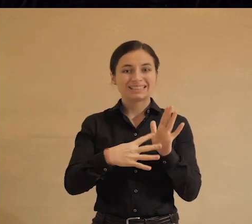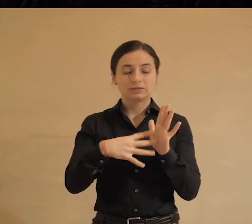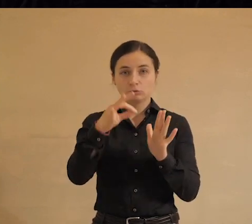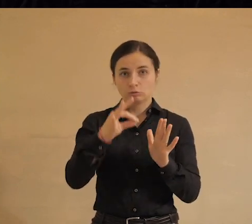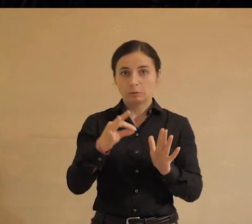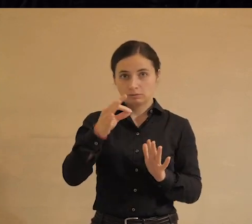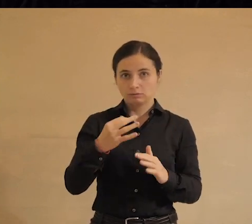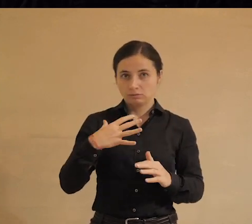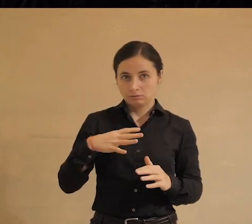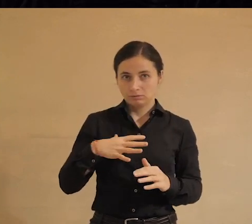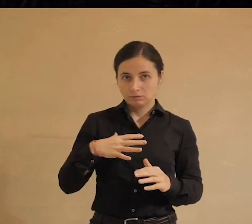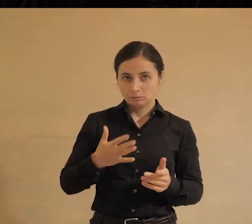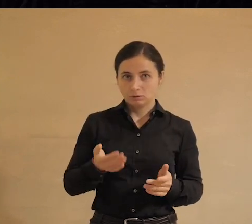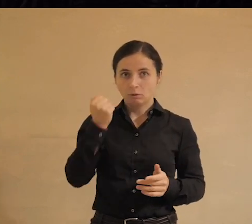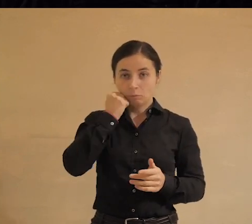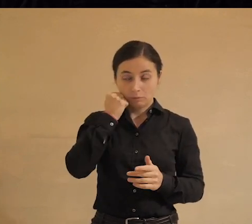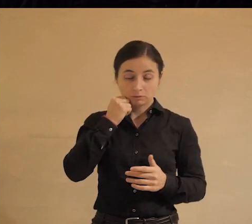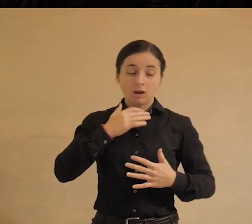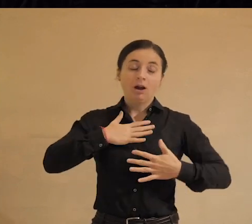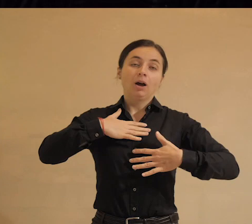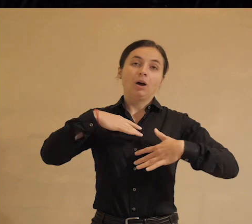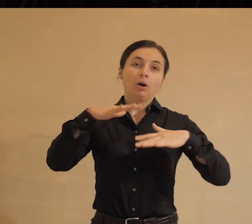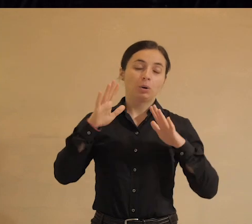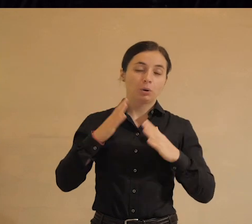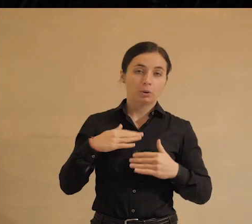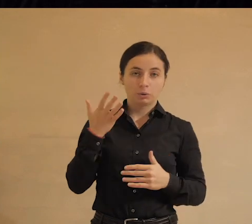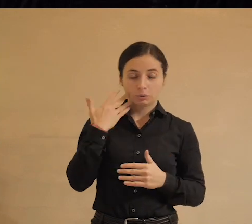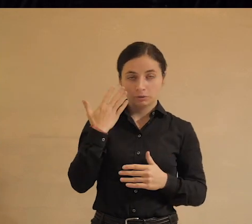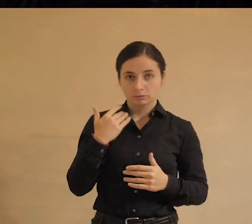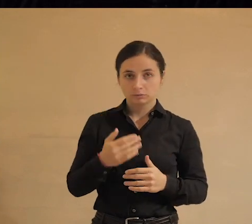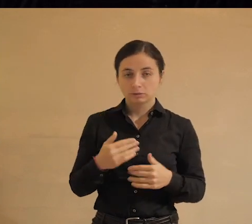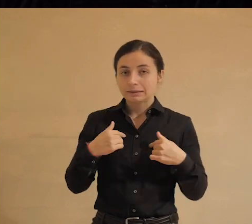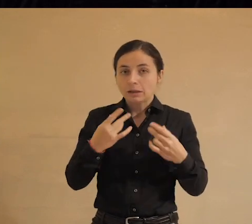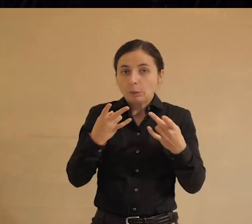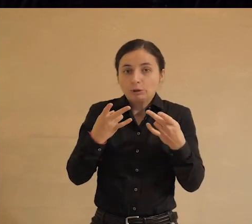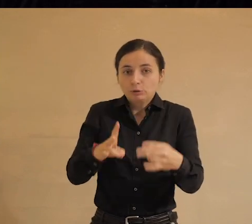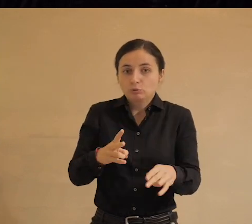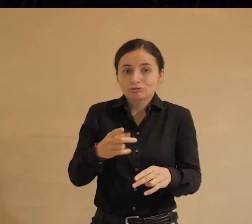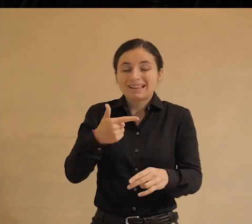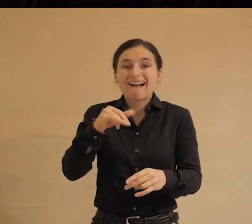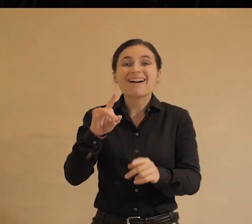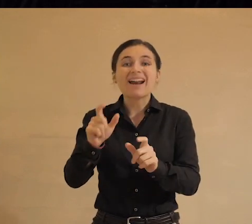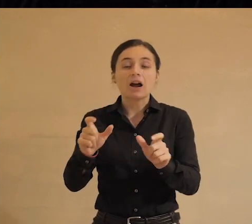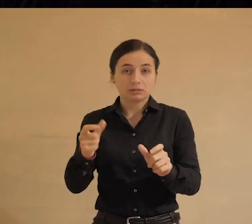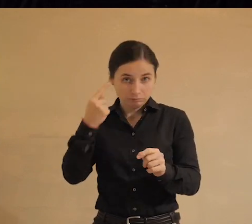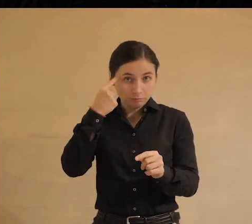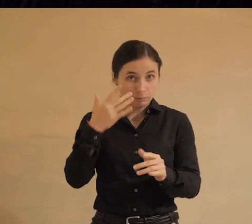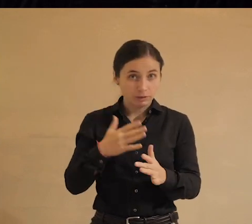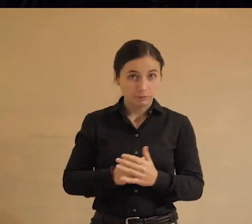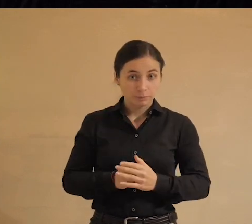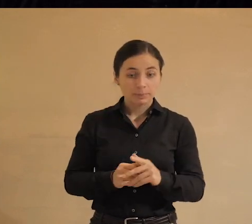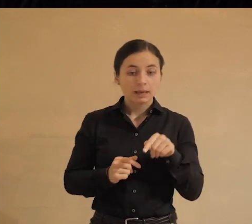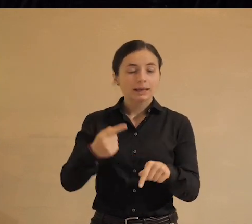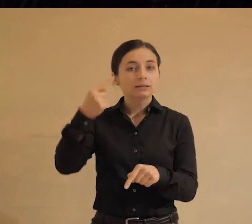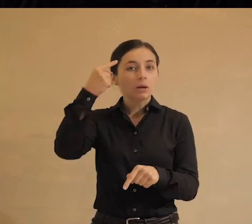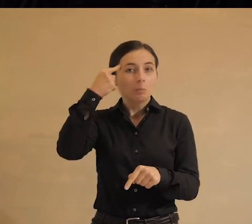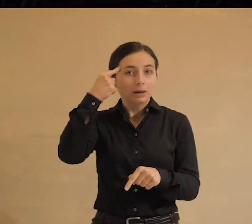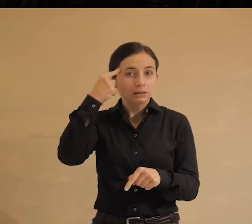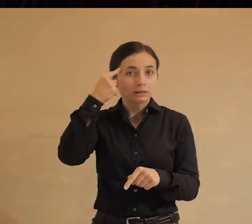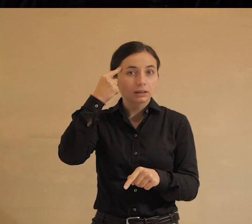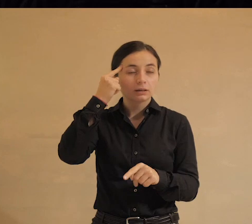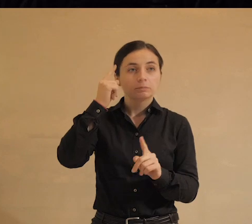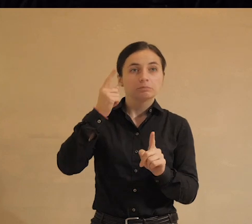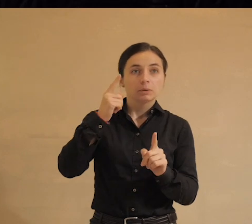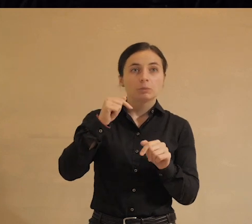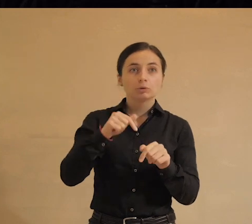скажут в Москве и вздохнут с облегчением, да. Нам вообще не надо никаких граждан. Понимаете, вот эта вот мысль злосчастная,